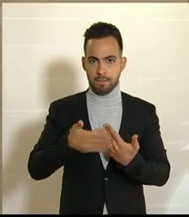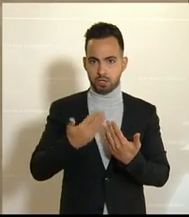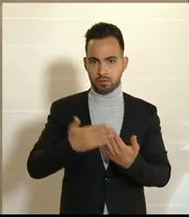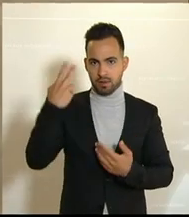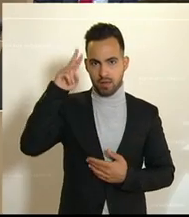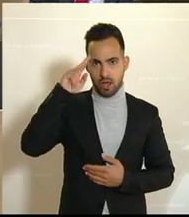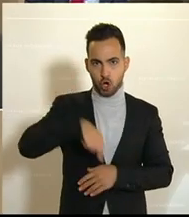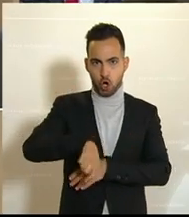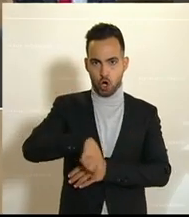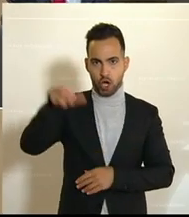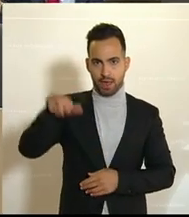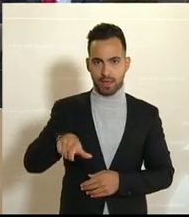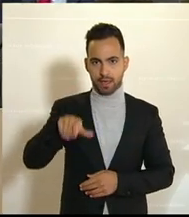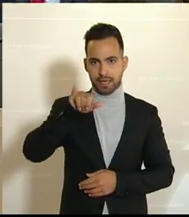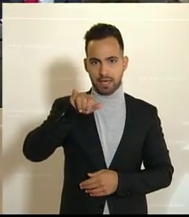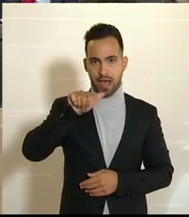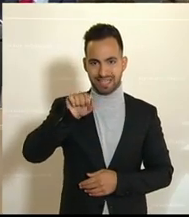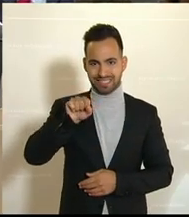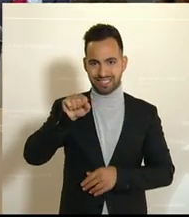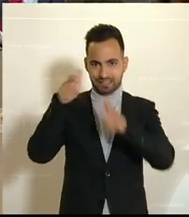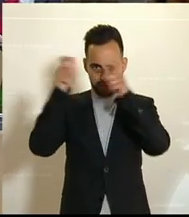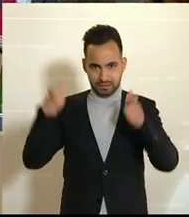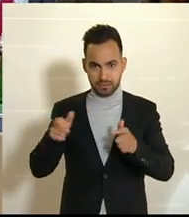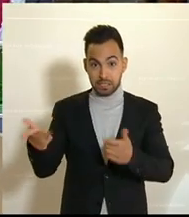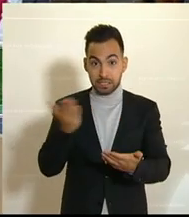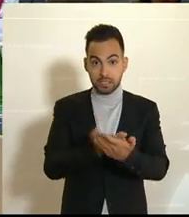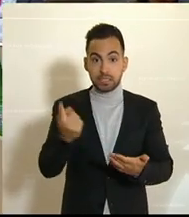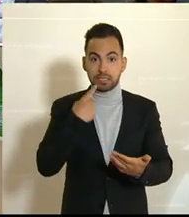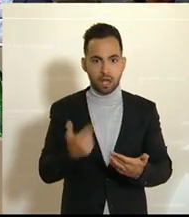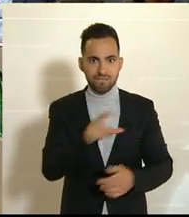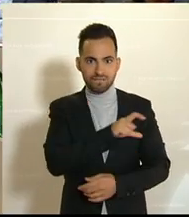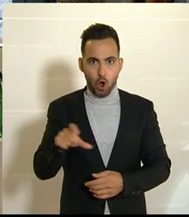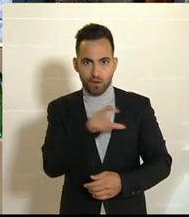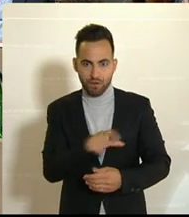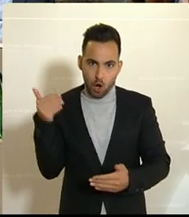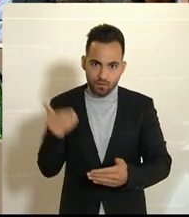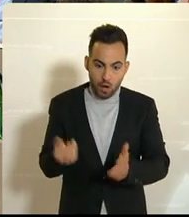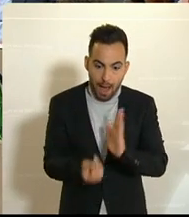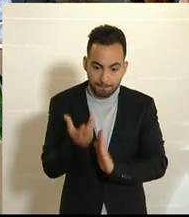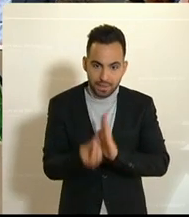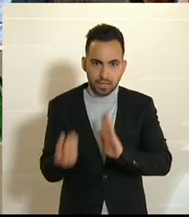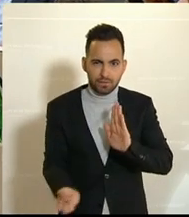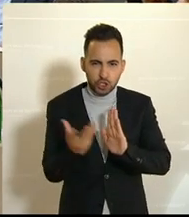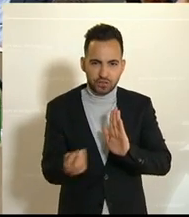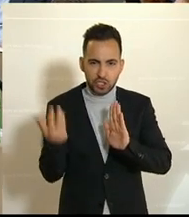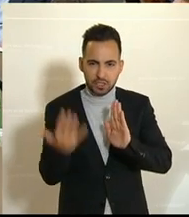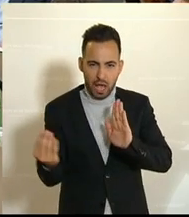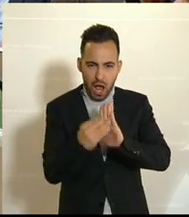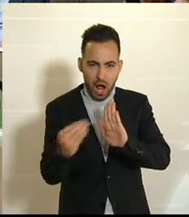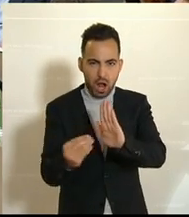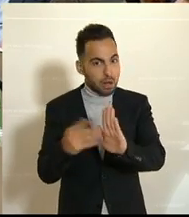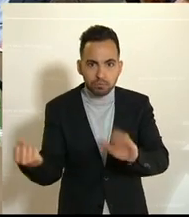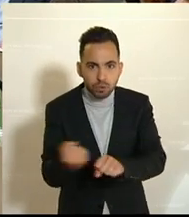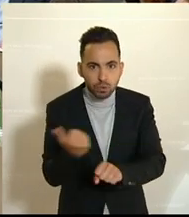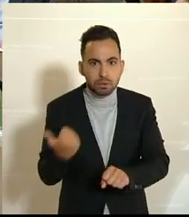vom IHS betont hat, trotz wöchentlicher Updates der Studien sei eine Prognose der wirtschaftlichen